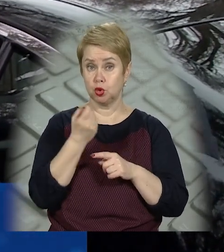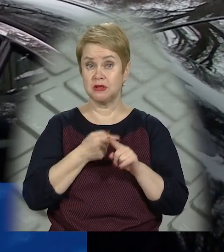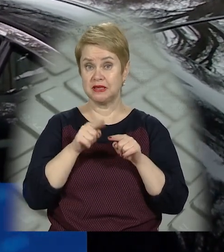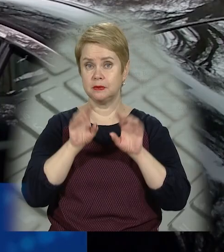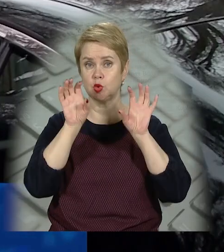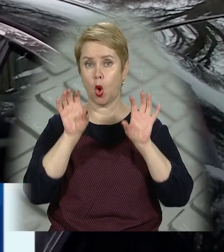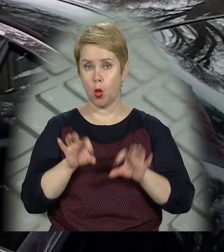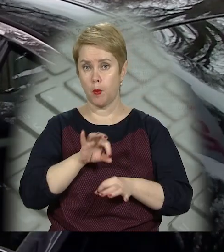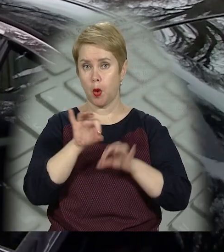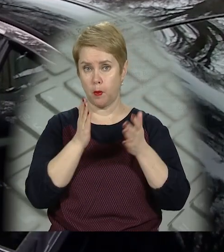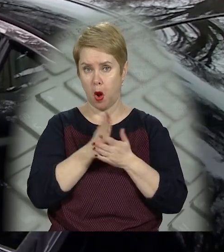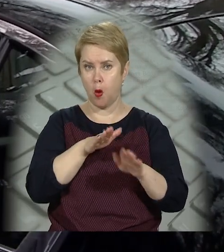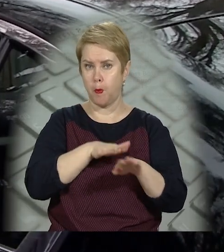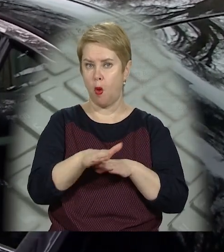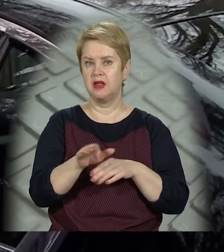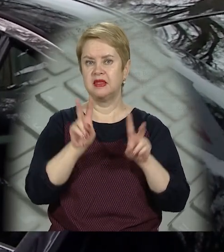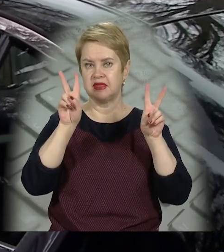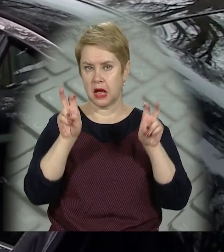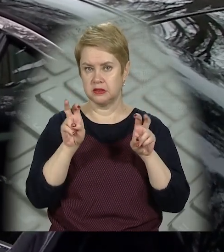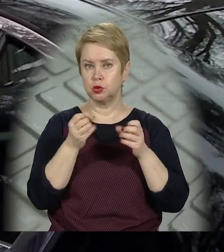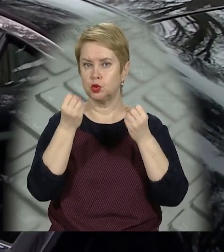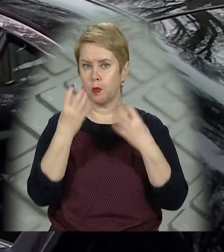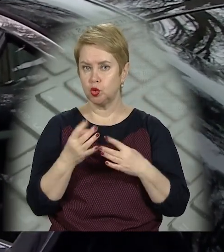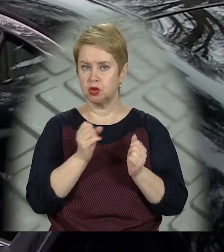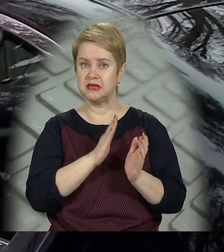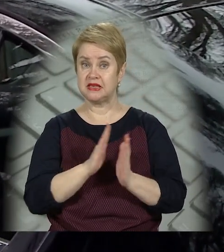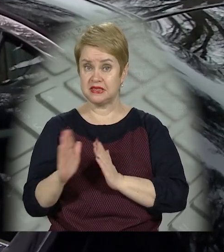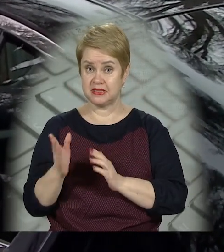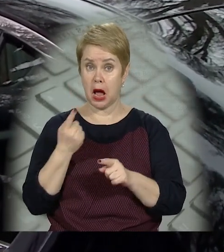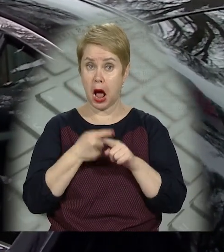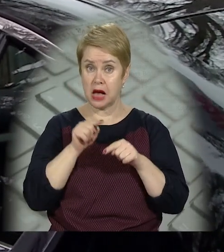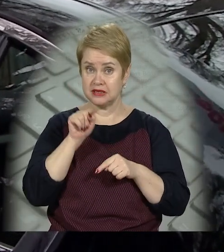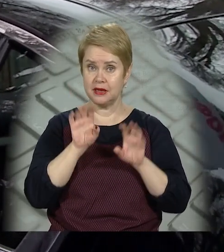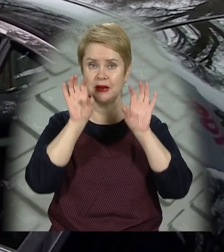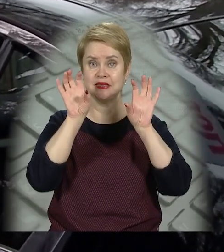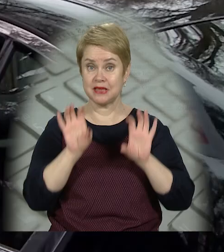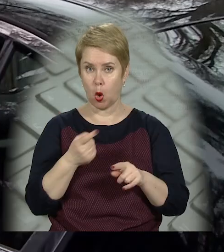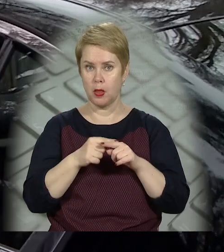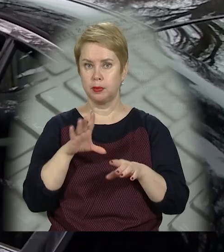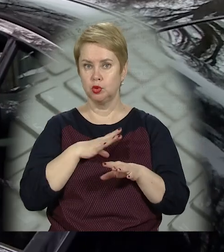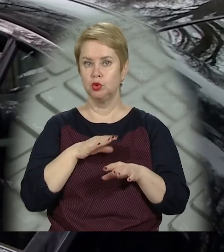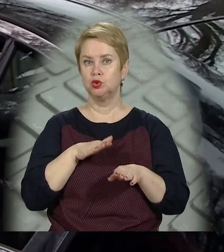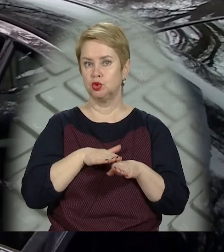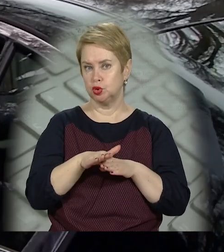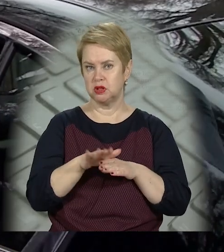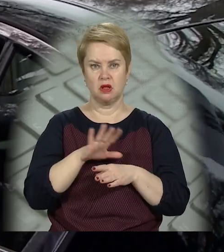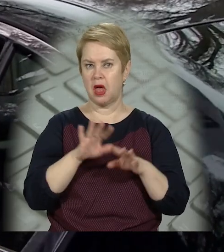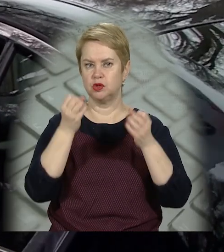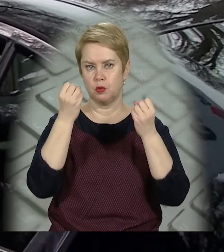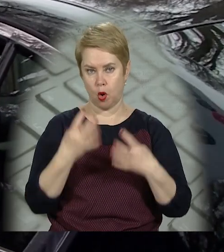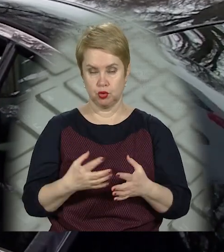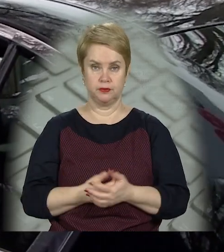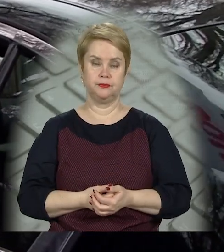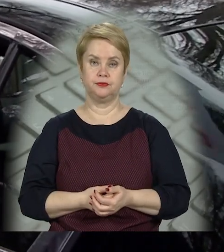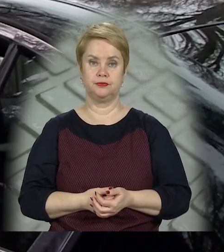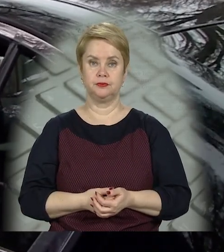за цими законопроєктами має повноправну назву «Спрощена система». А от з цими законами, які набули чинності, вона вже не спрощена.